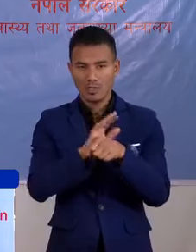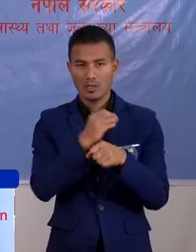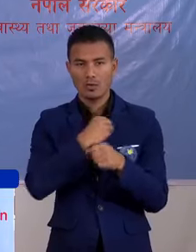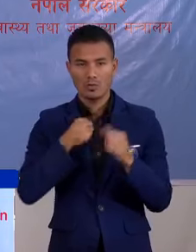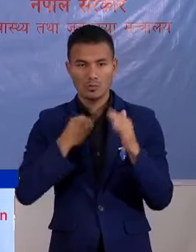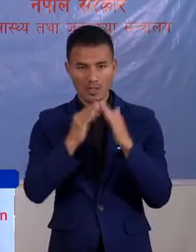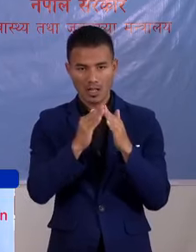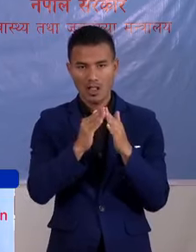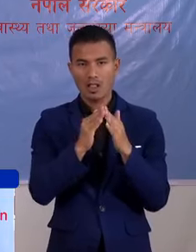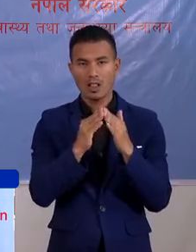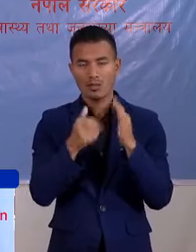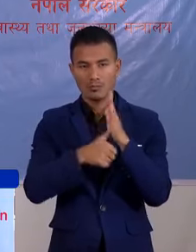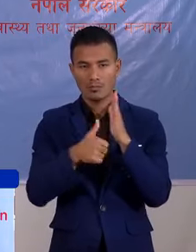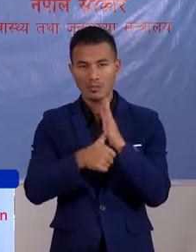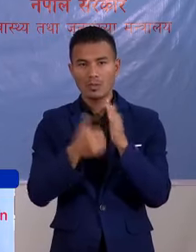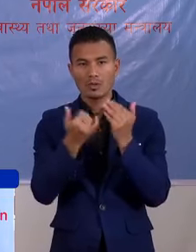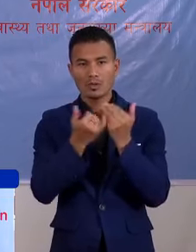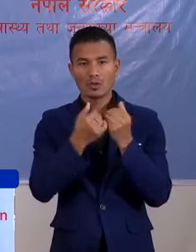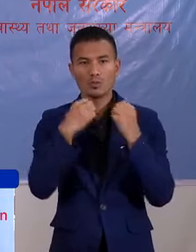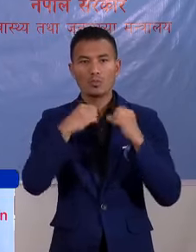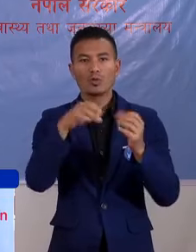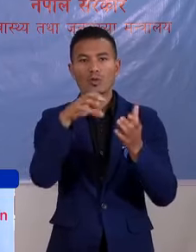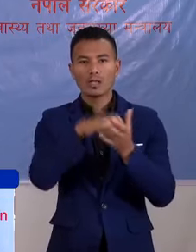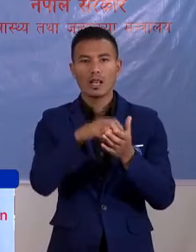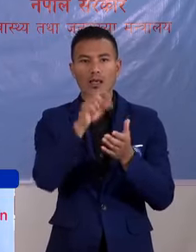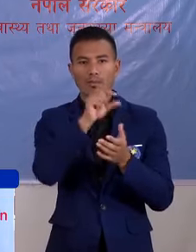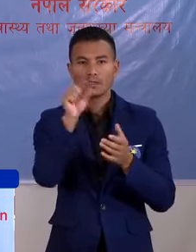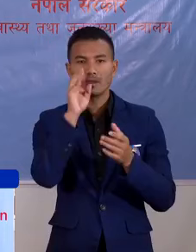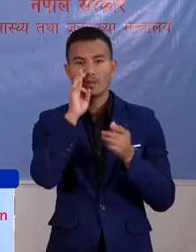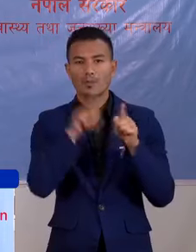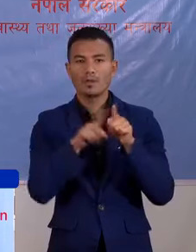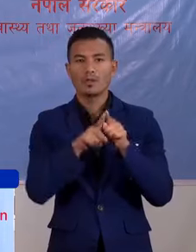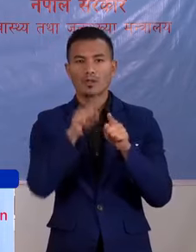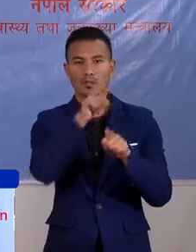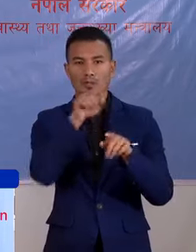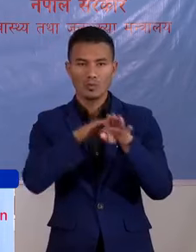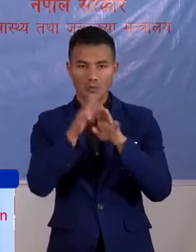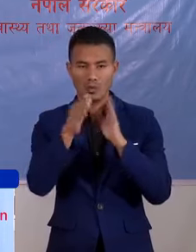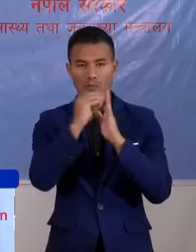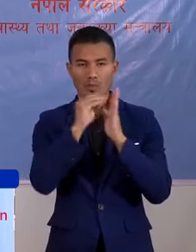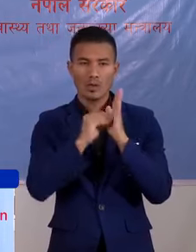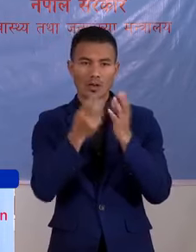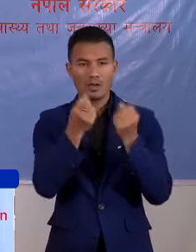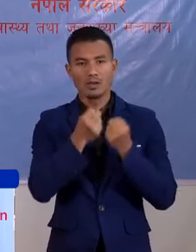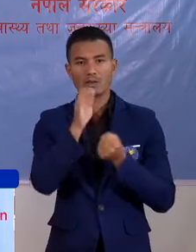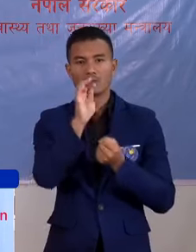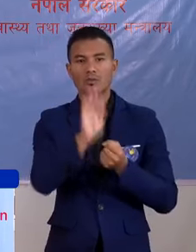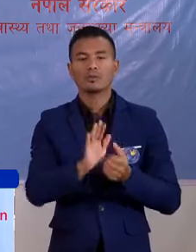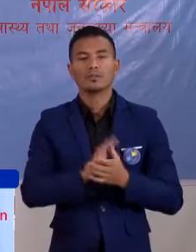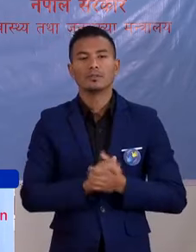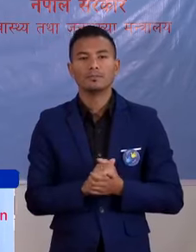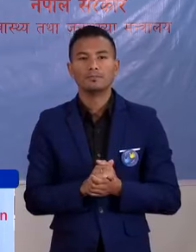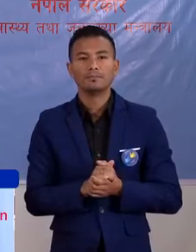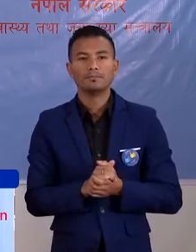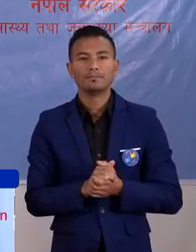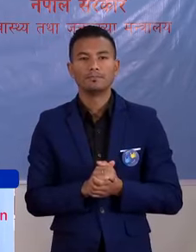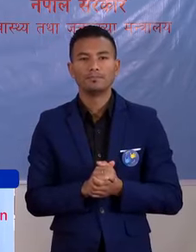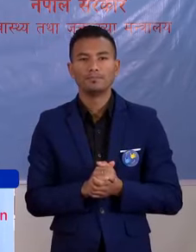अस्पताल हरू परिक्छेन उने पर्यक्षाला हरूको बारे मां पनी यहारले बिवरन हरू लिन सक्नों छो।